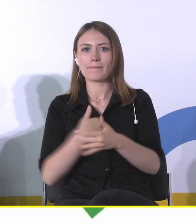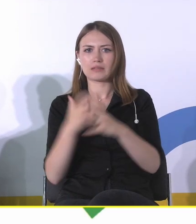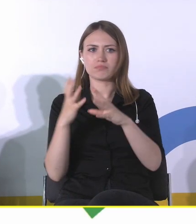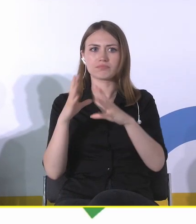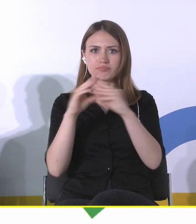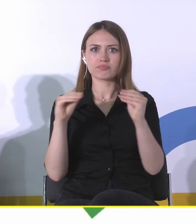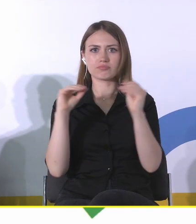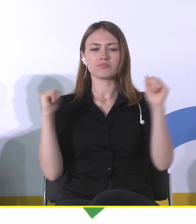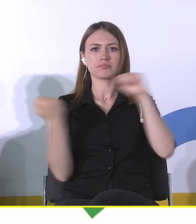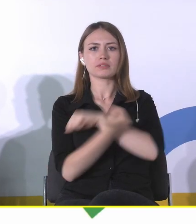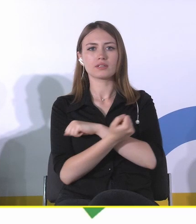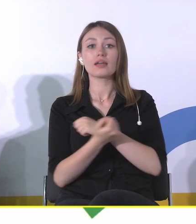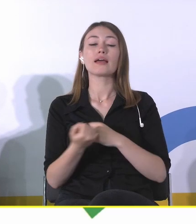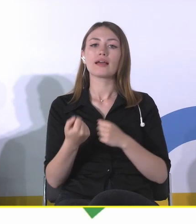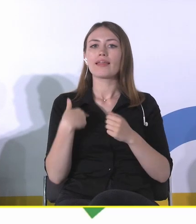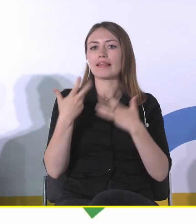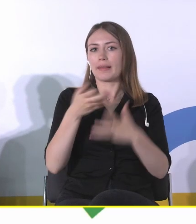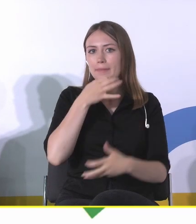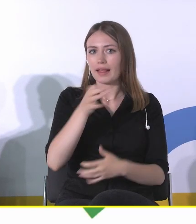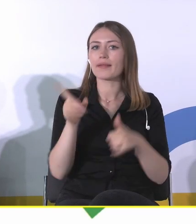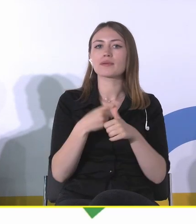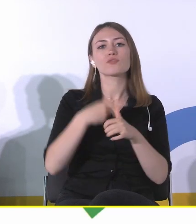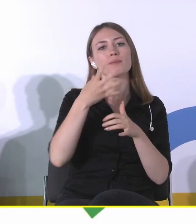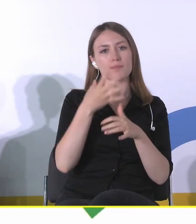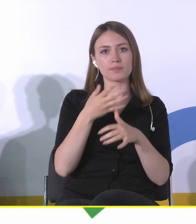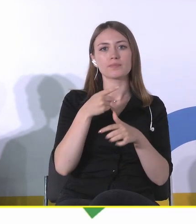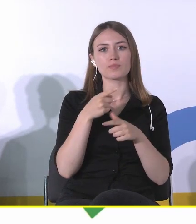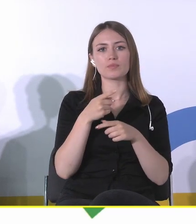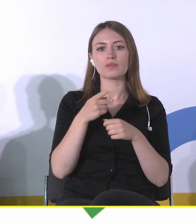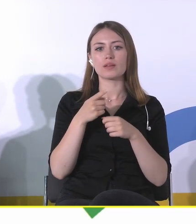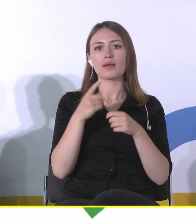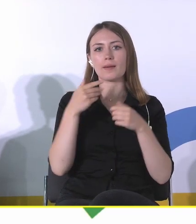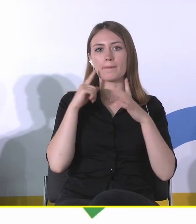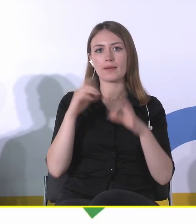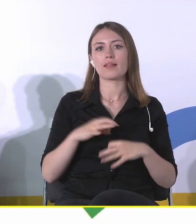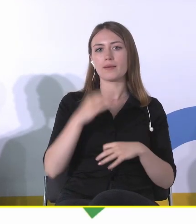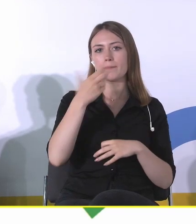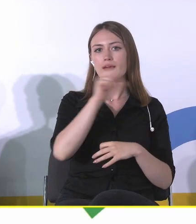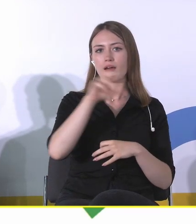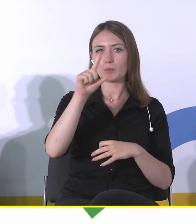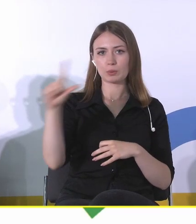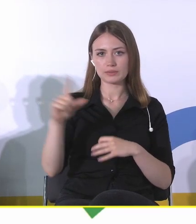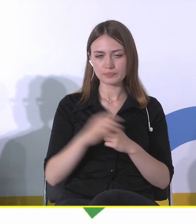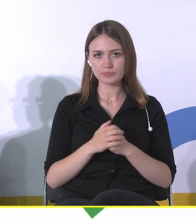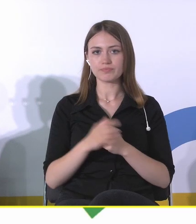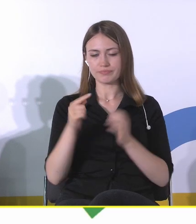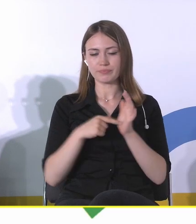I po pierwsze chciałem się zwrócić do Michała Krasowskiego z tym pytaniem.